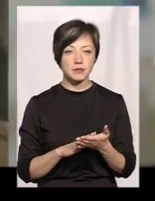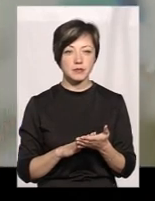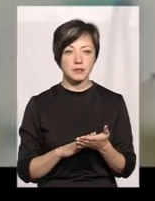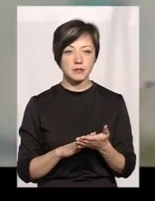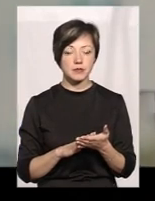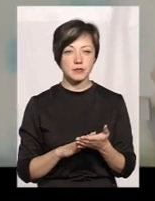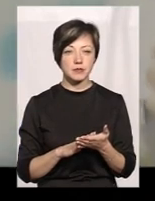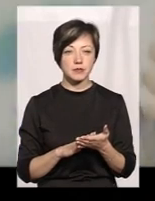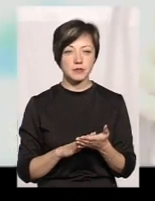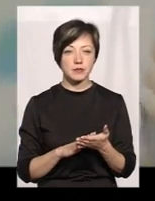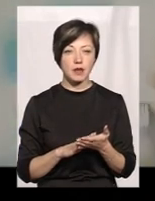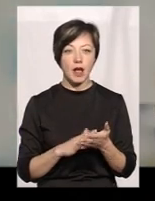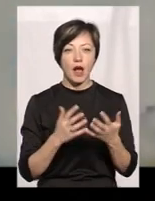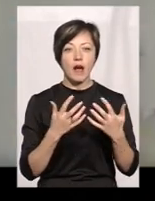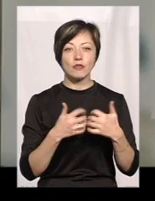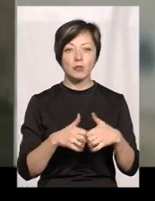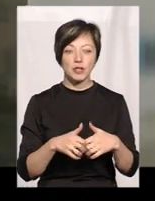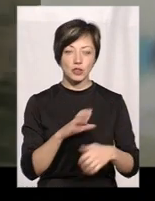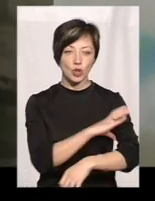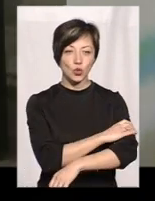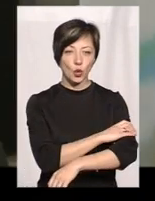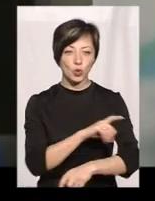Це автоматичний тонометр.